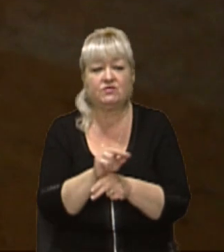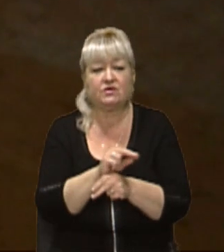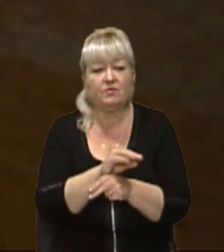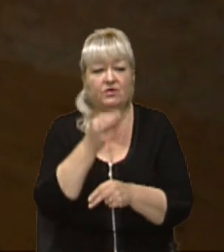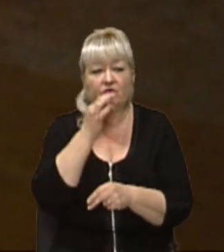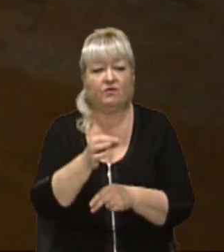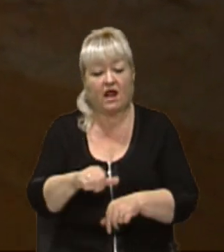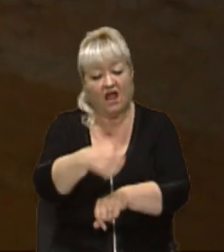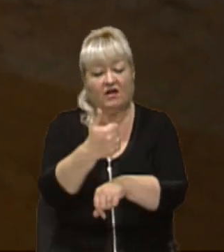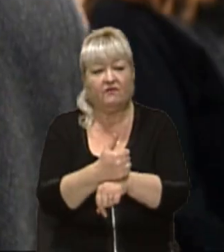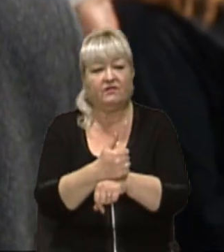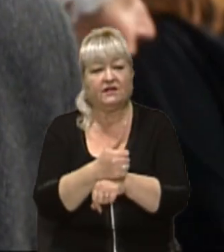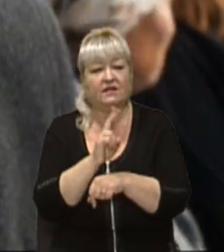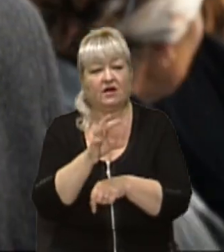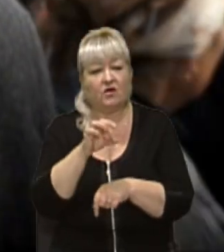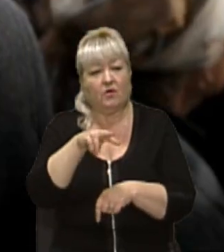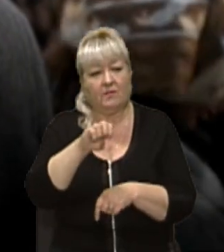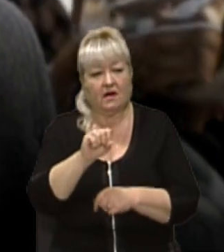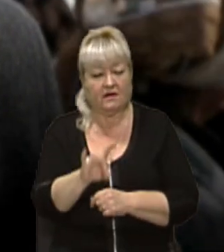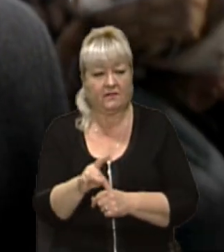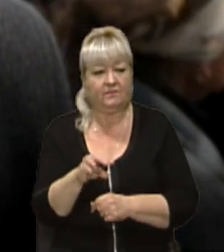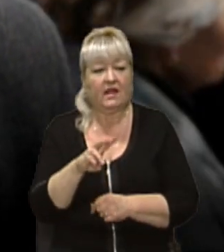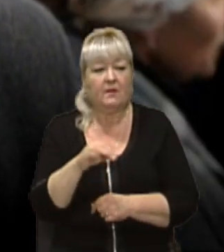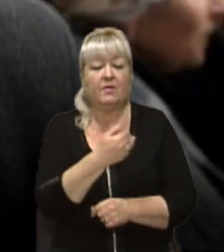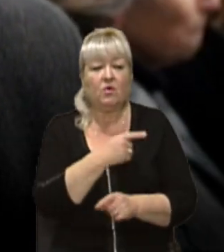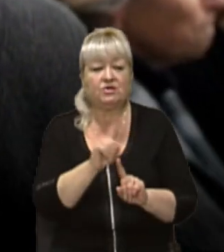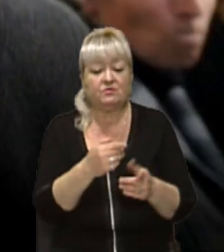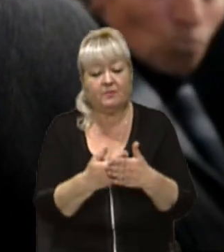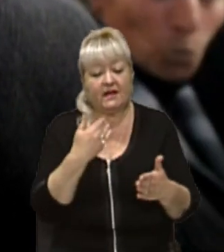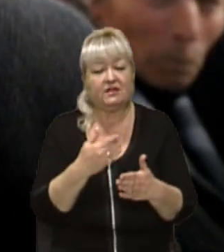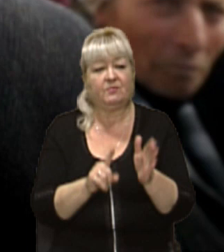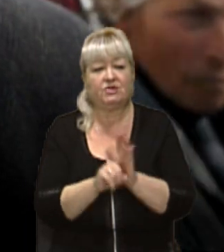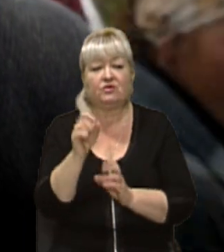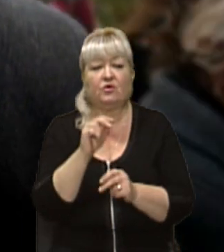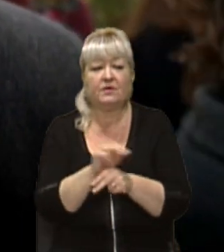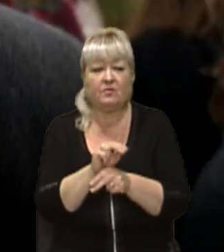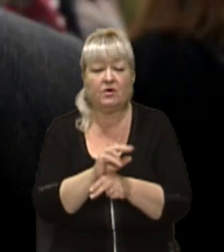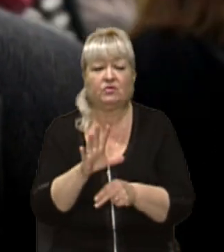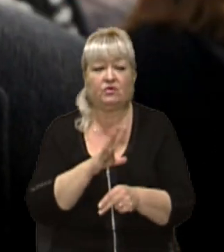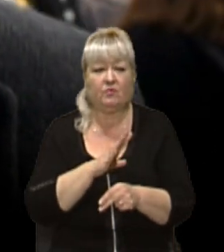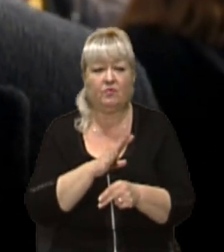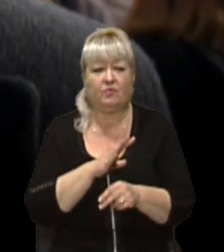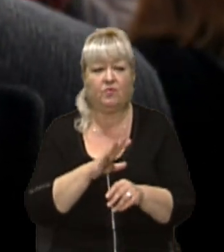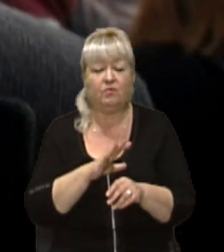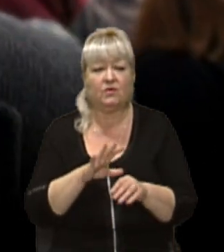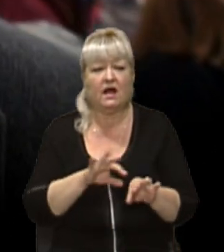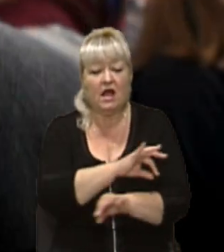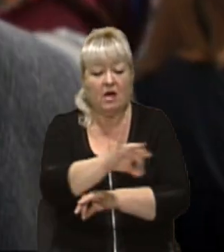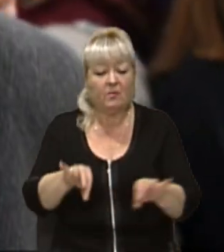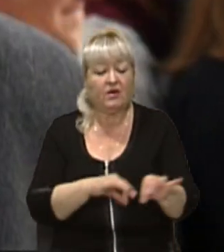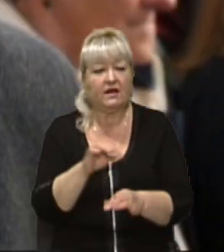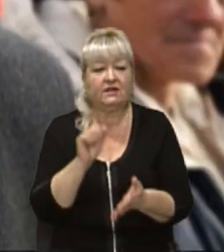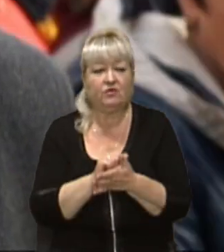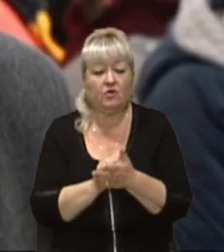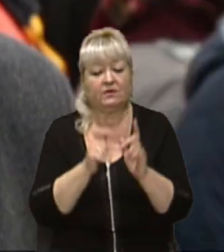зустрічі владика Григорій Комар. Ми хочемо, щоб перед початком ремонтів була виготовлена проєктна документація і погоджена